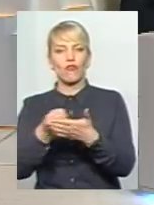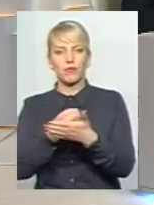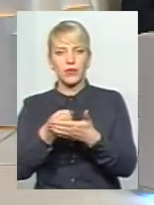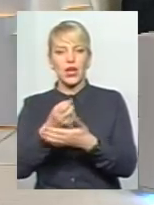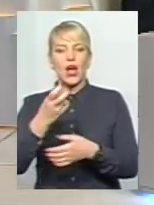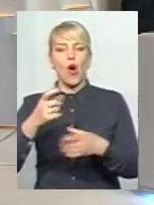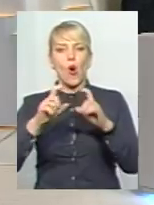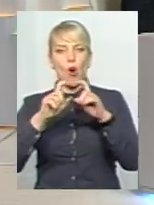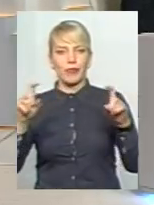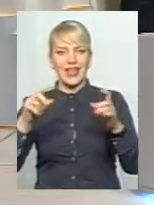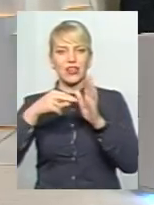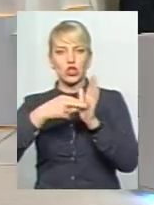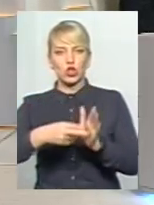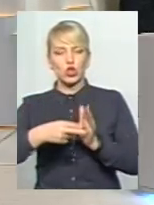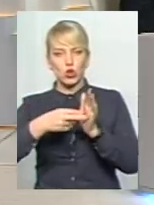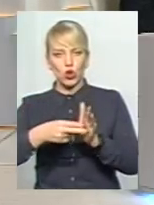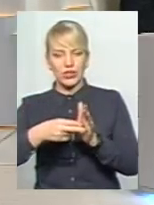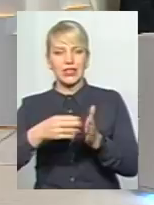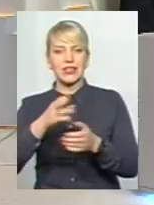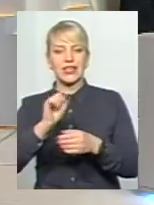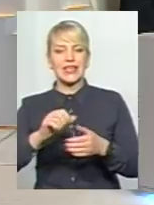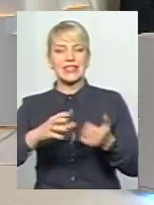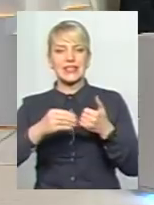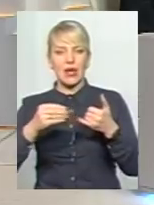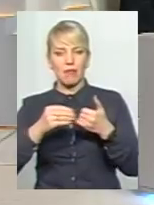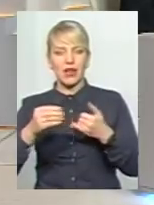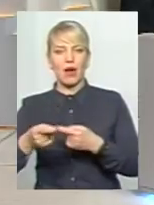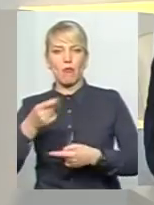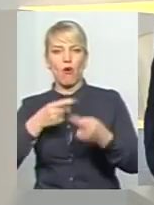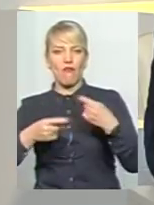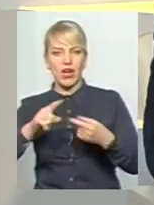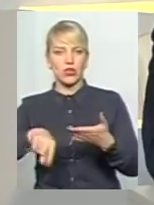стоїть, але земельна ділянка повернута в комунальну власність.